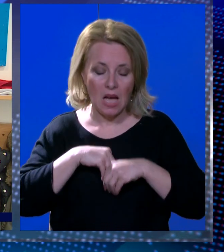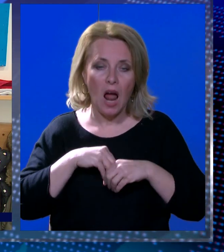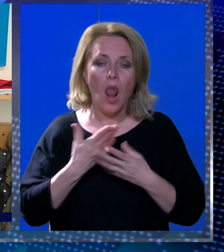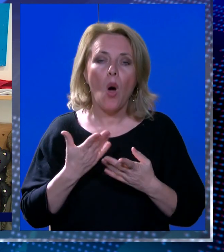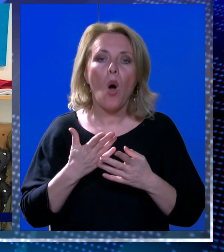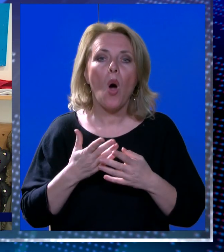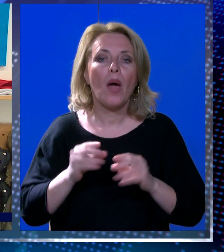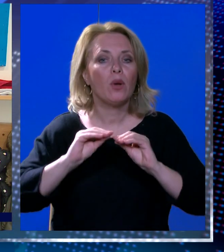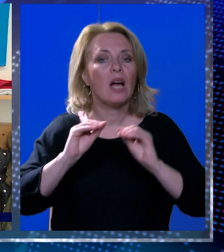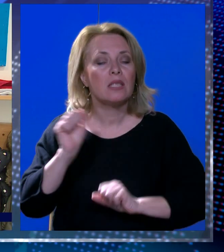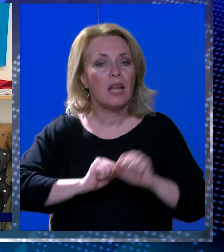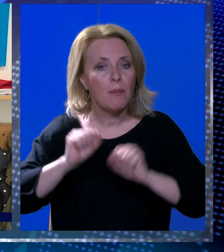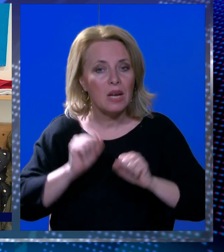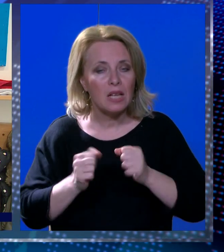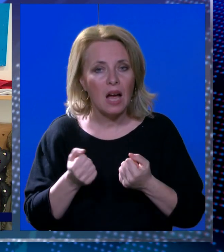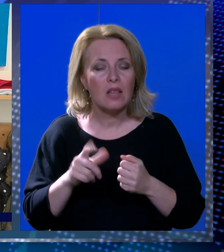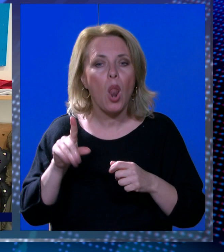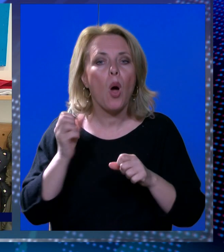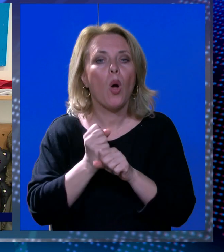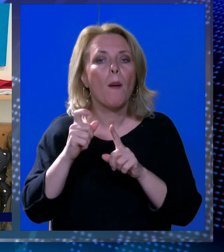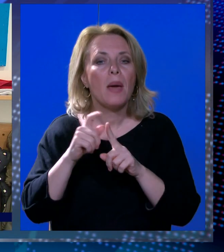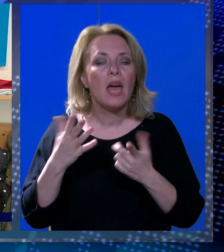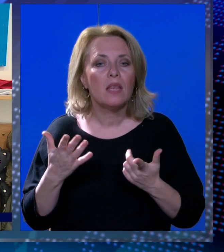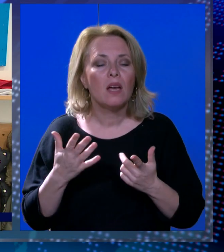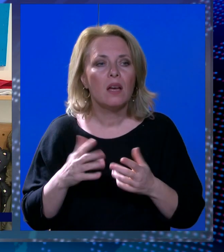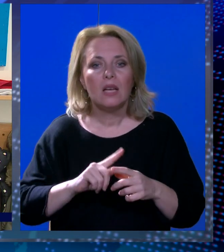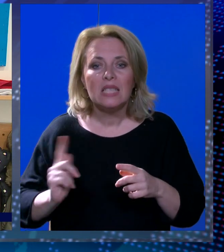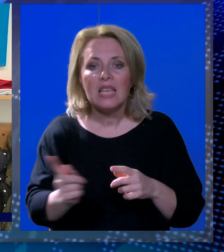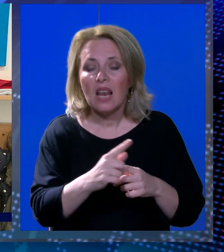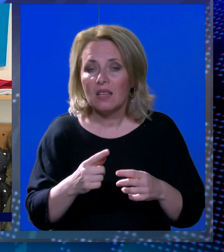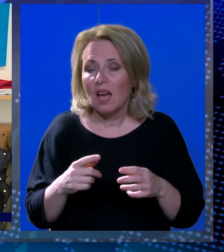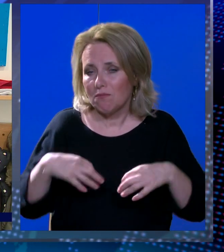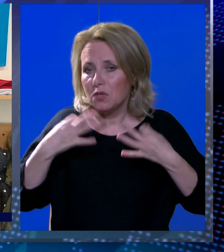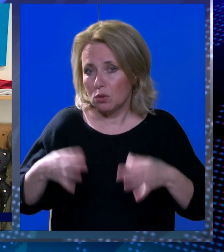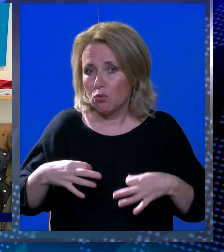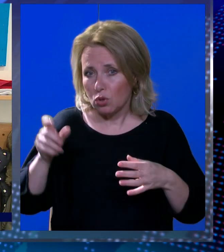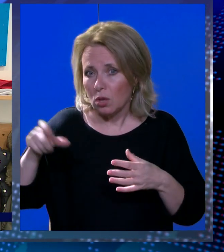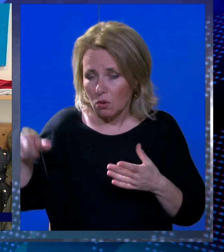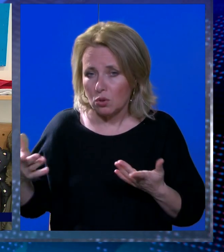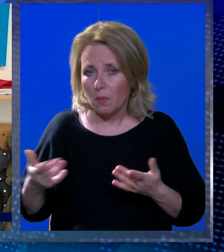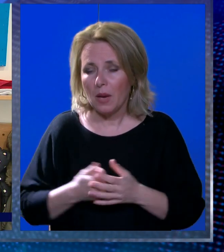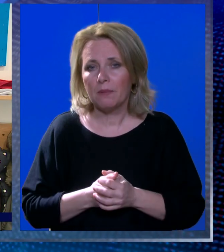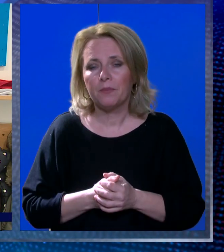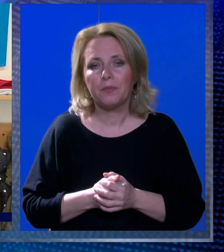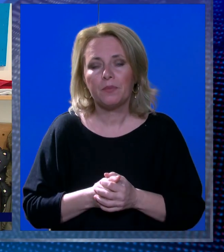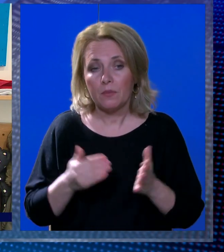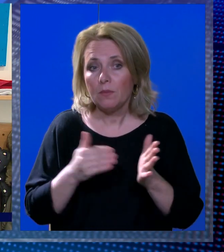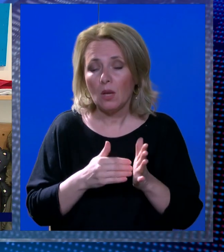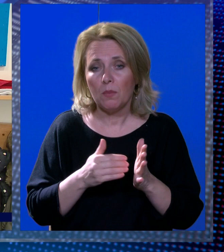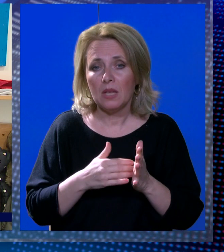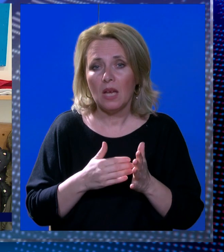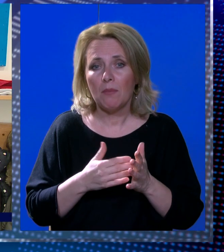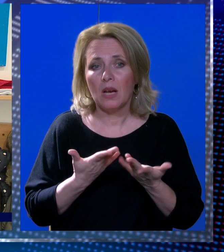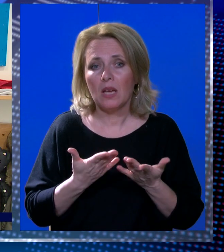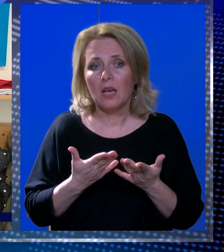edukacijski rehabilitator, logoped, bilo cijela ta stručni tim ljudi koji bi